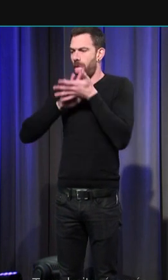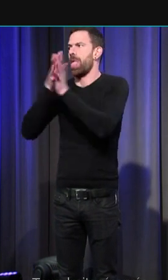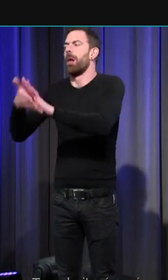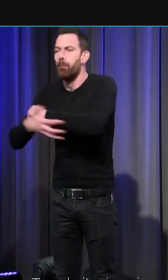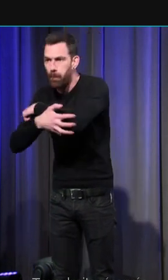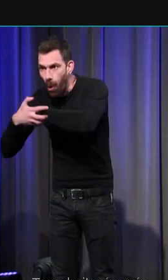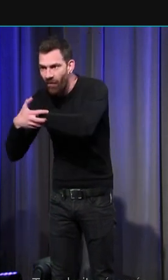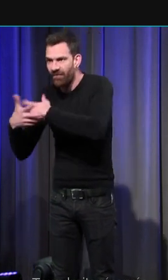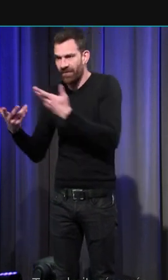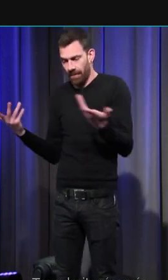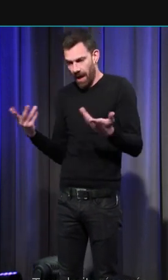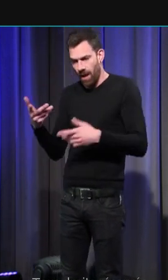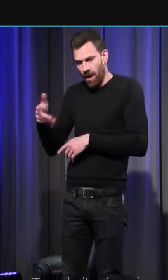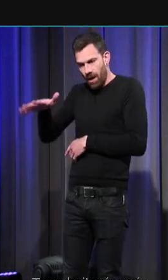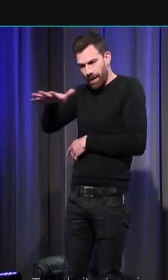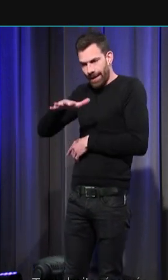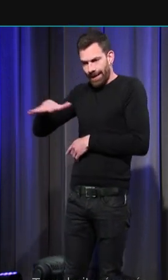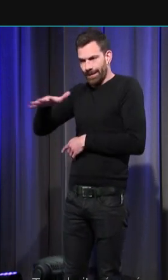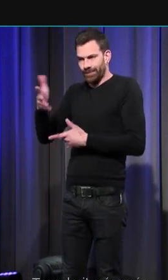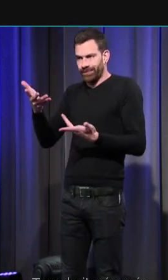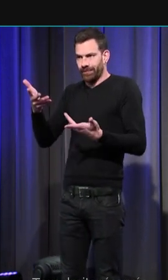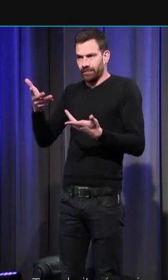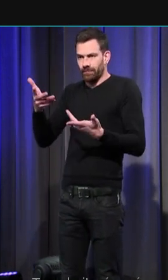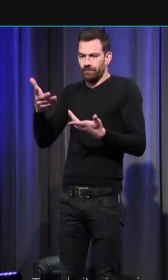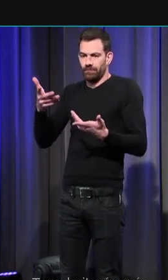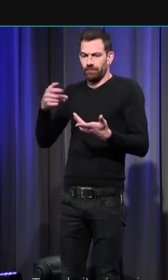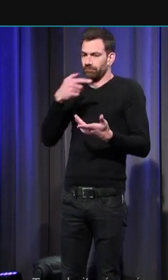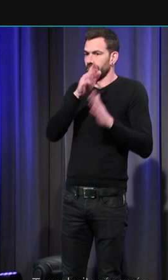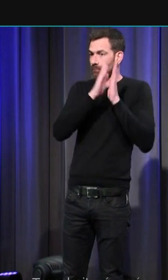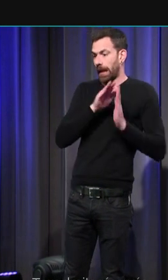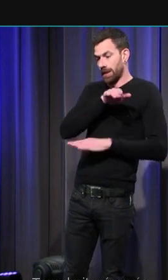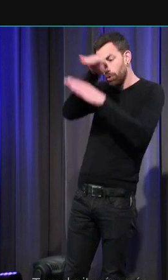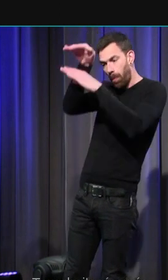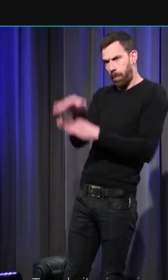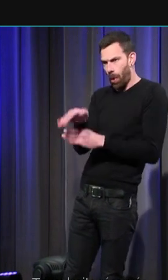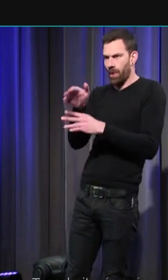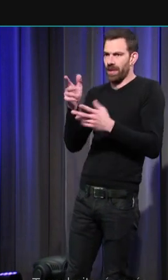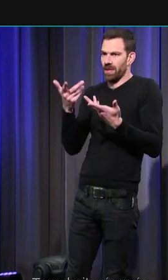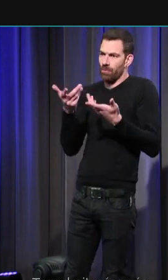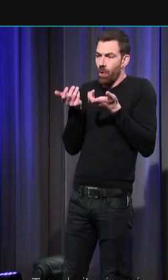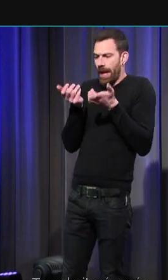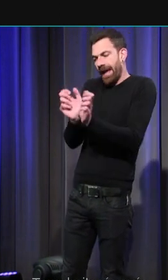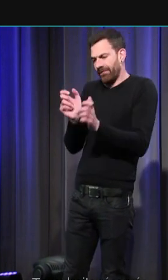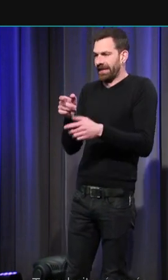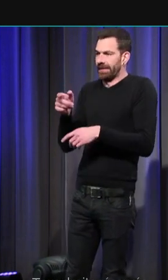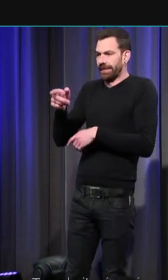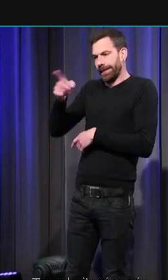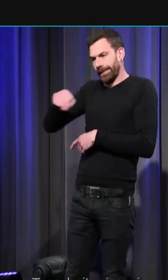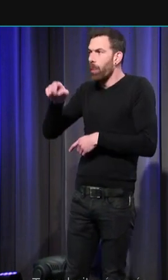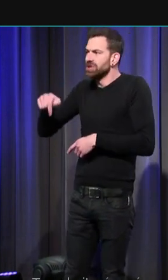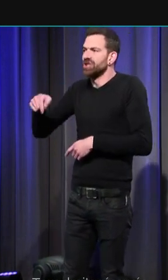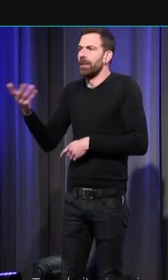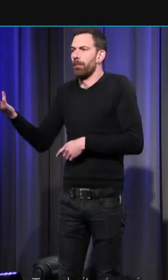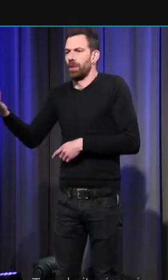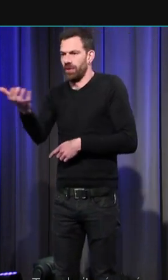et qui sont, pour cette raison-là, protégés par l'Église de façon à ce qu'ils ne soient pas contraints à la mendicité.